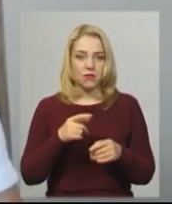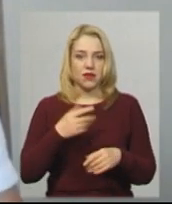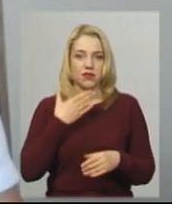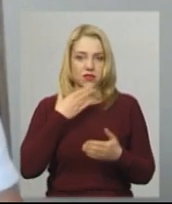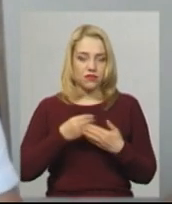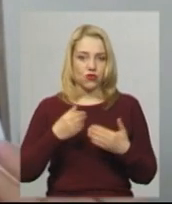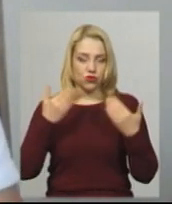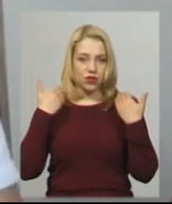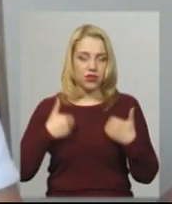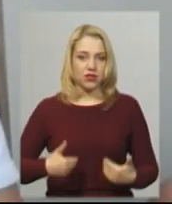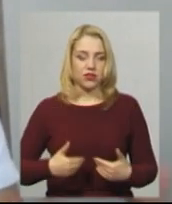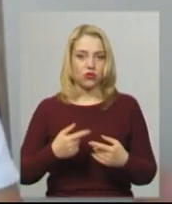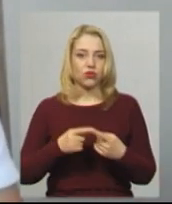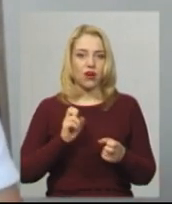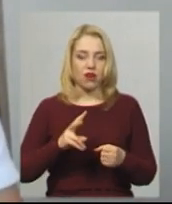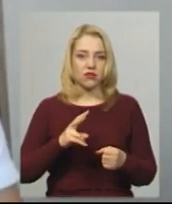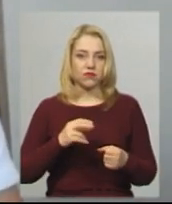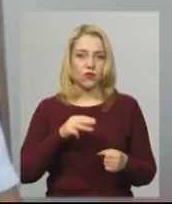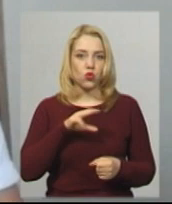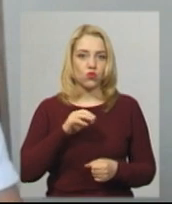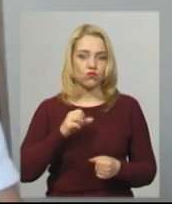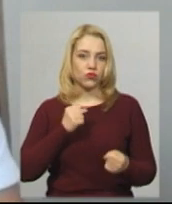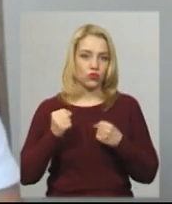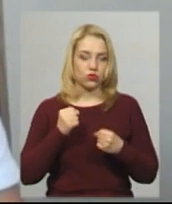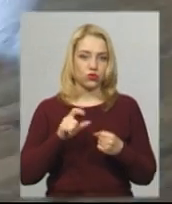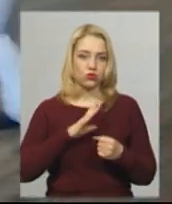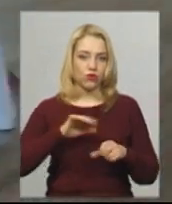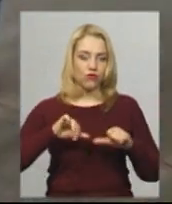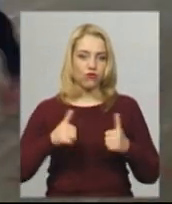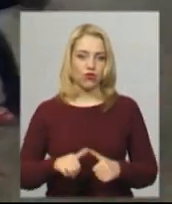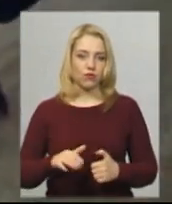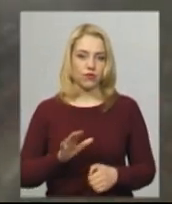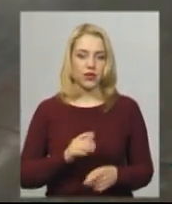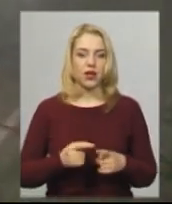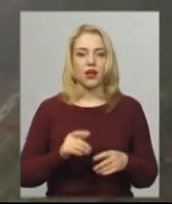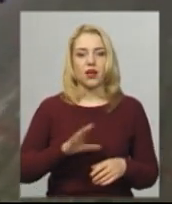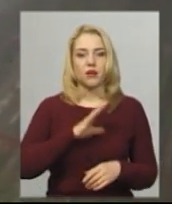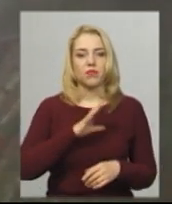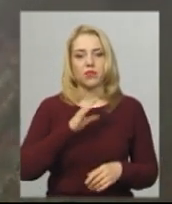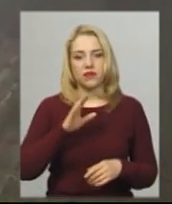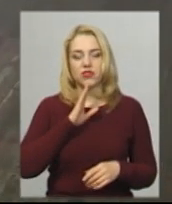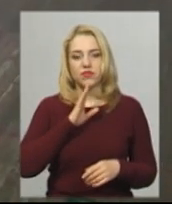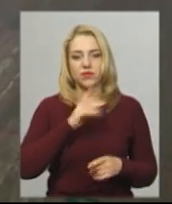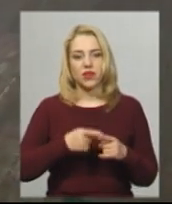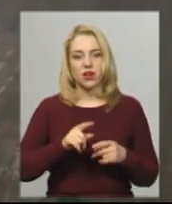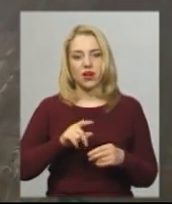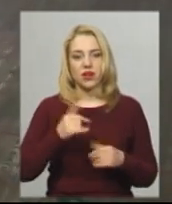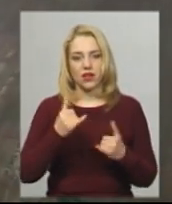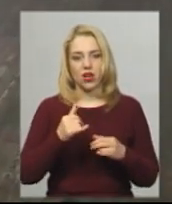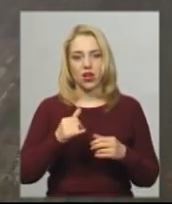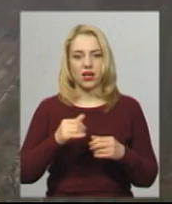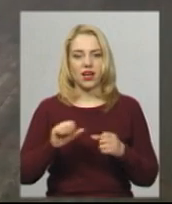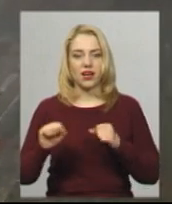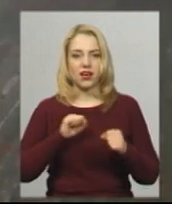в тонусі, для того, щоб нормально себе підтримувати форму. Колишня вихованка Поделянчика, а нині керівниця гуртка